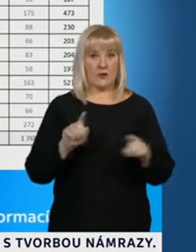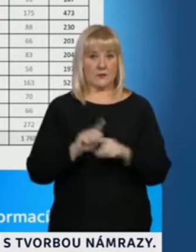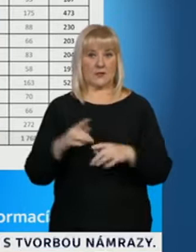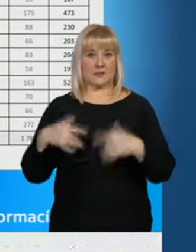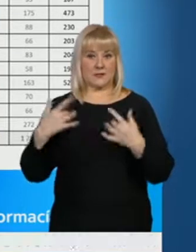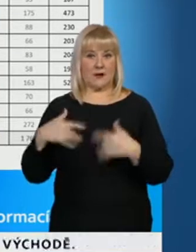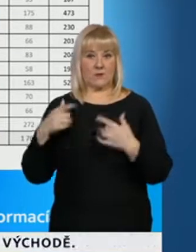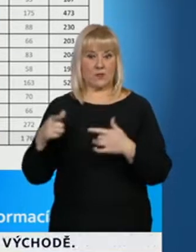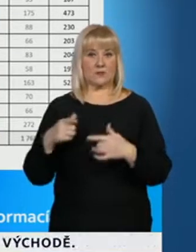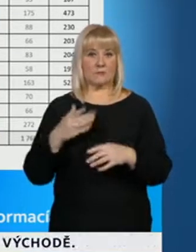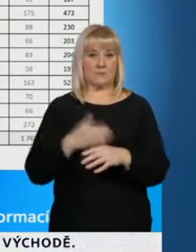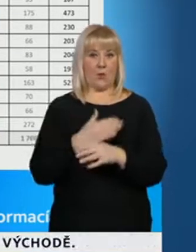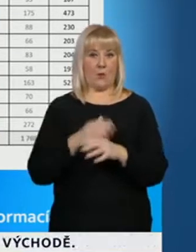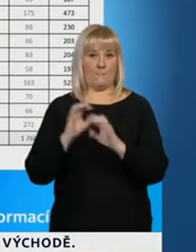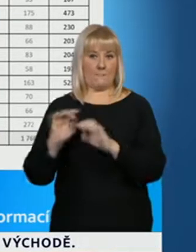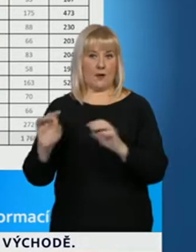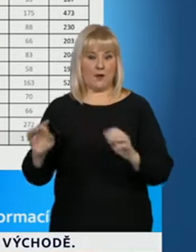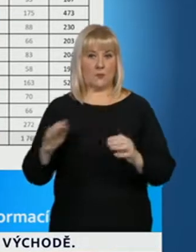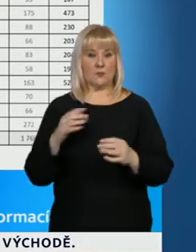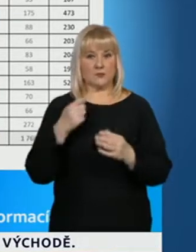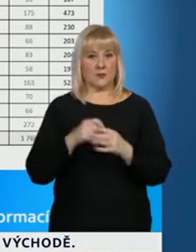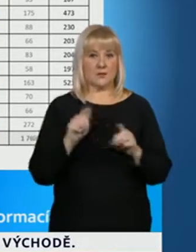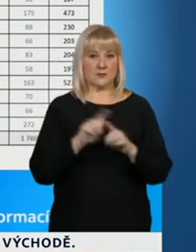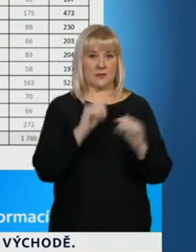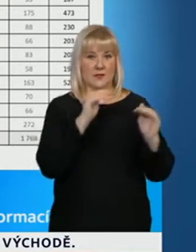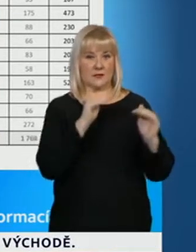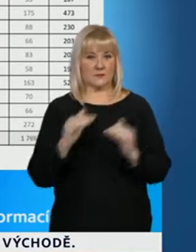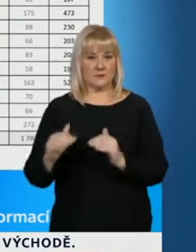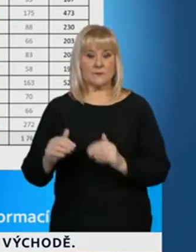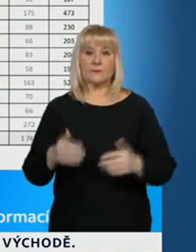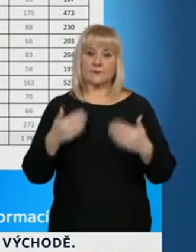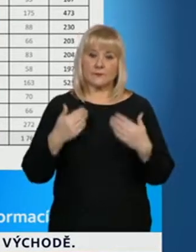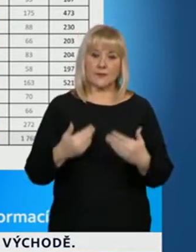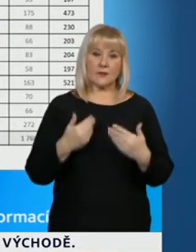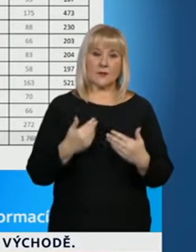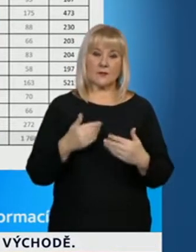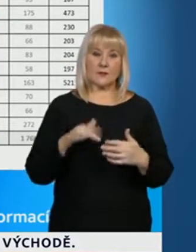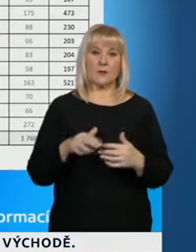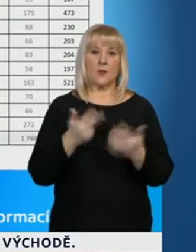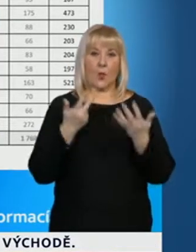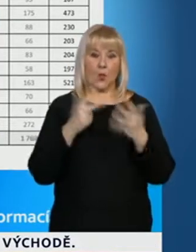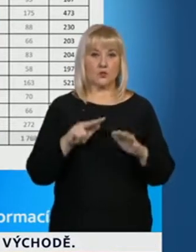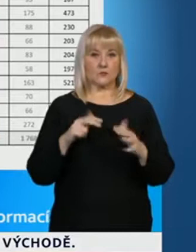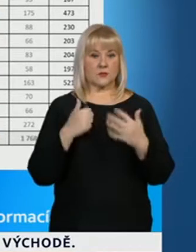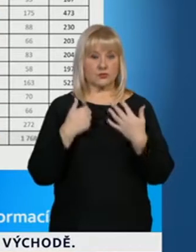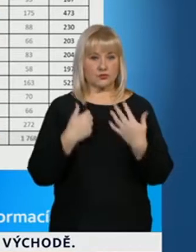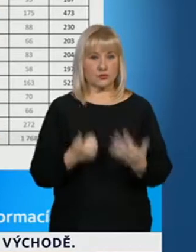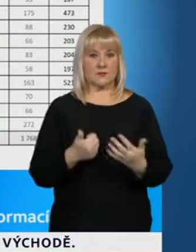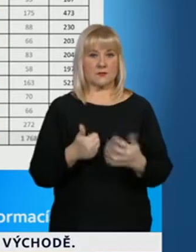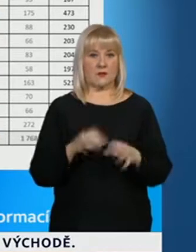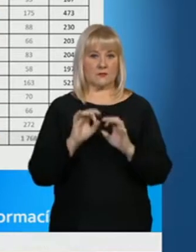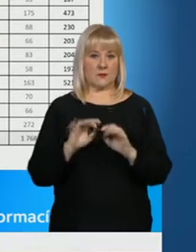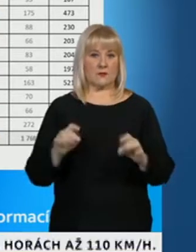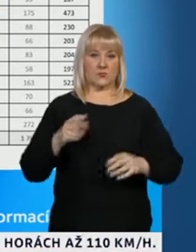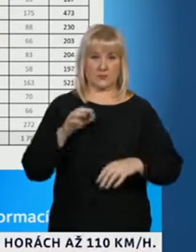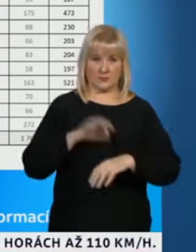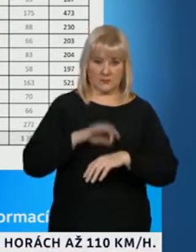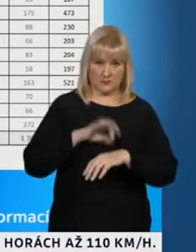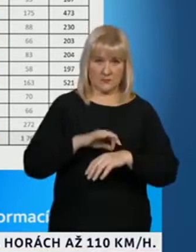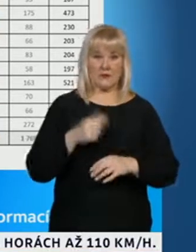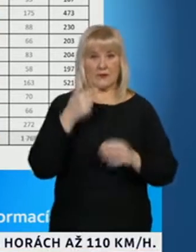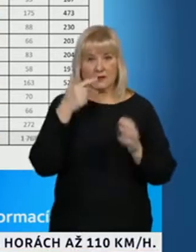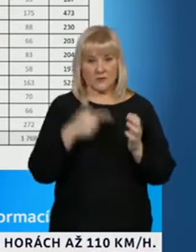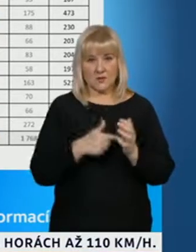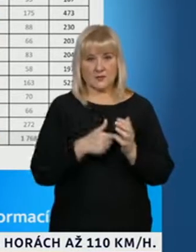doufejme, že to bude dál pokračovat. V tuto chvíli evidujeme 860 nakažených lékařů a